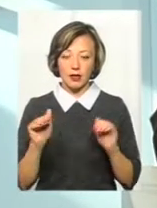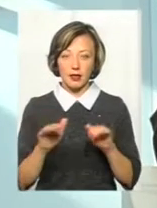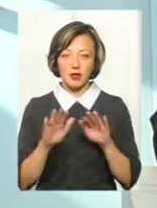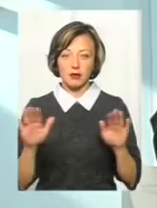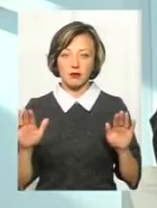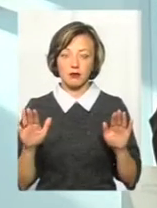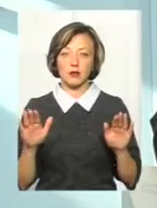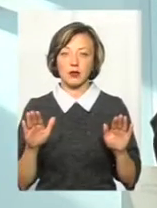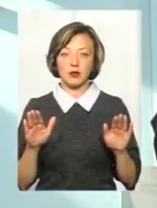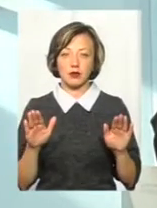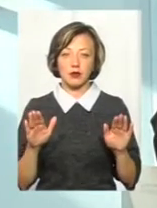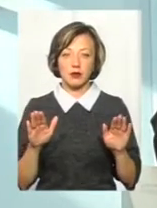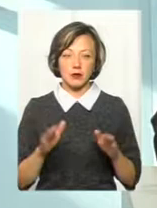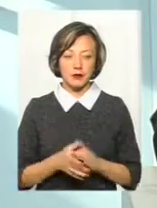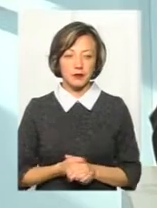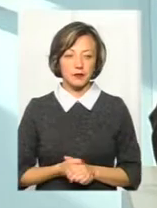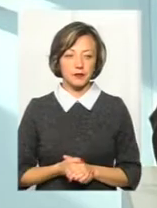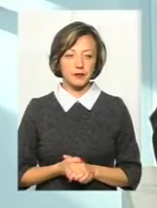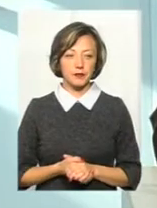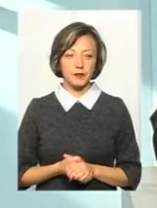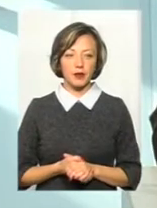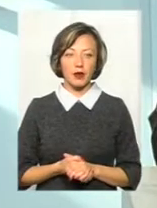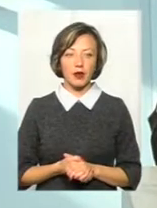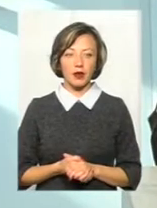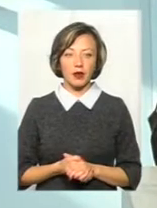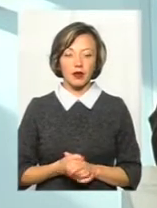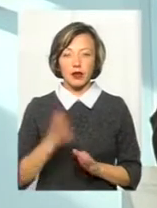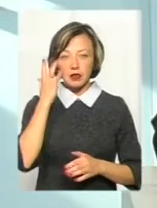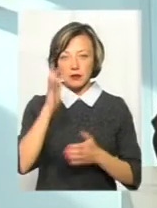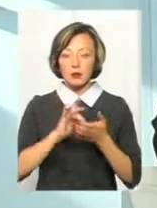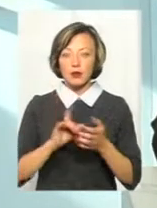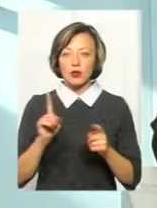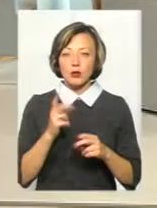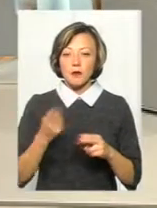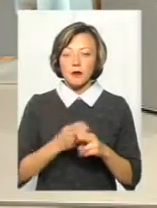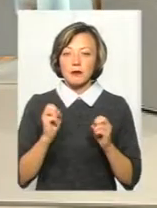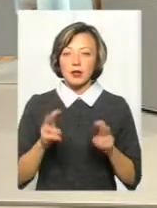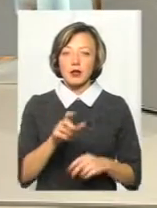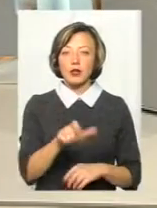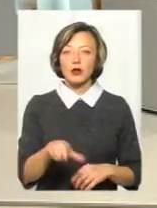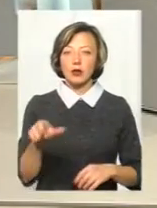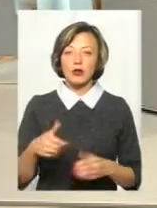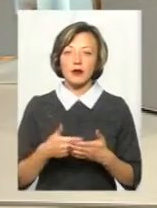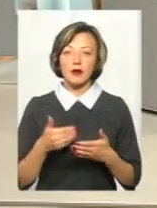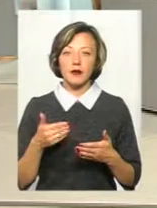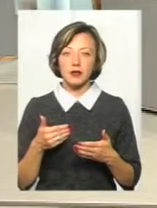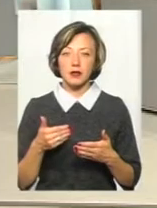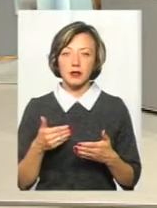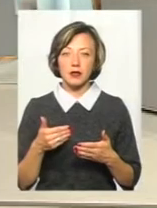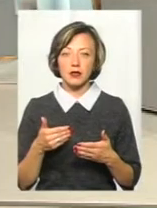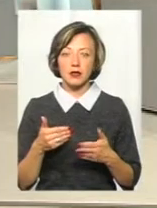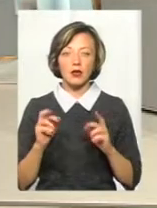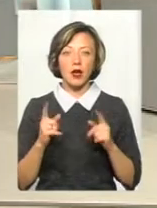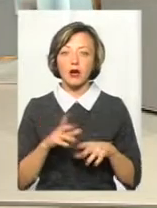роблять таких необдуманих кроків. Ну, з метою того, щоб убезпечити людей від, як не